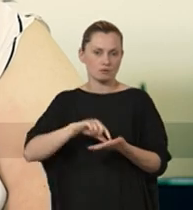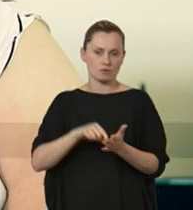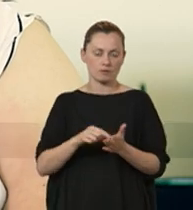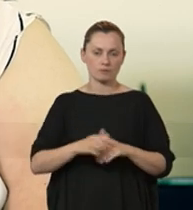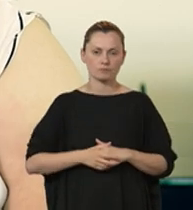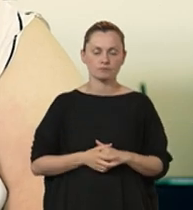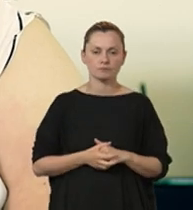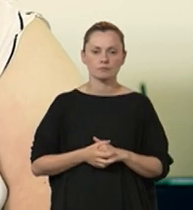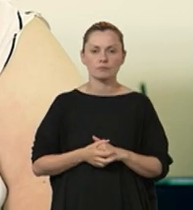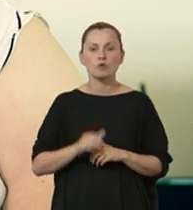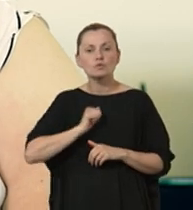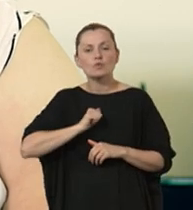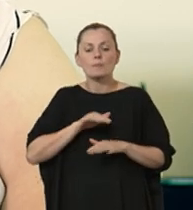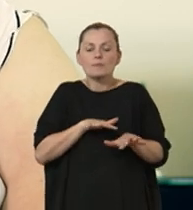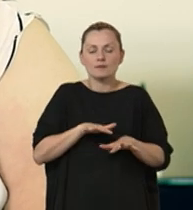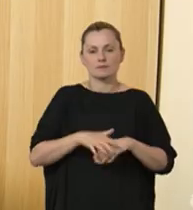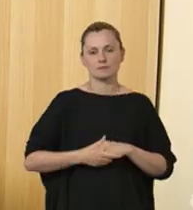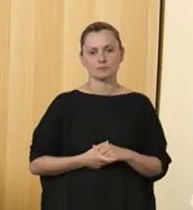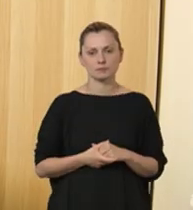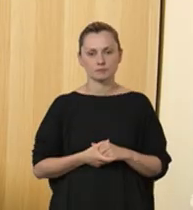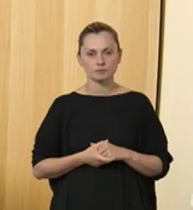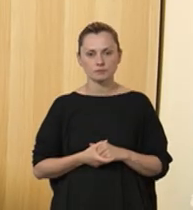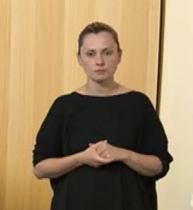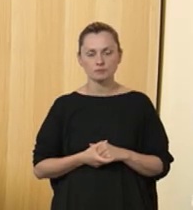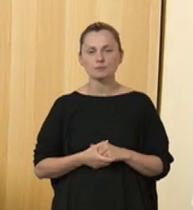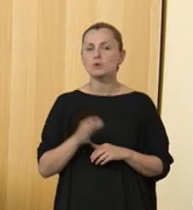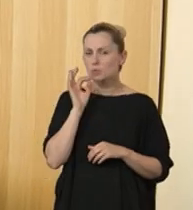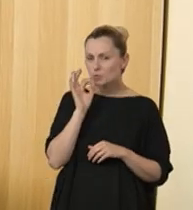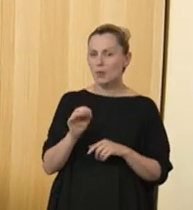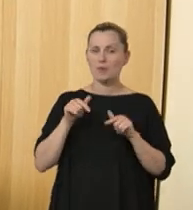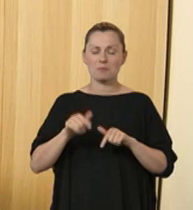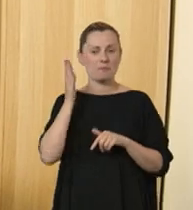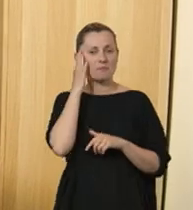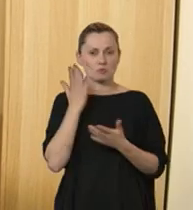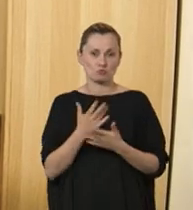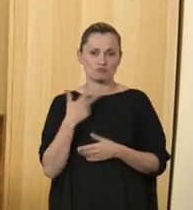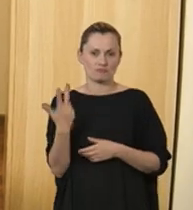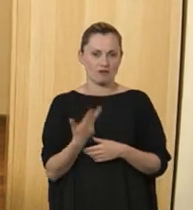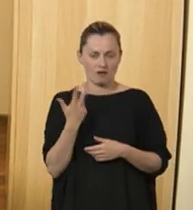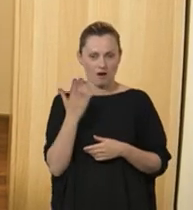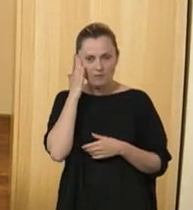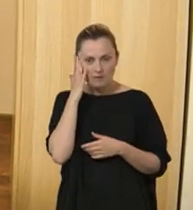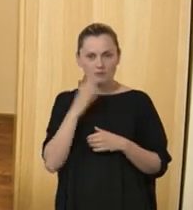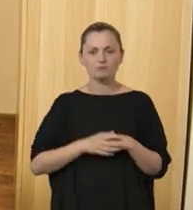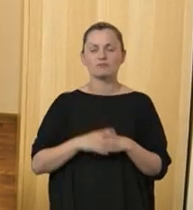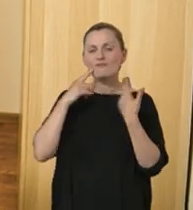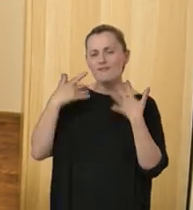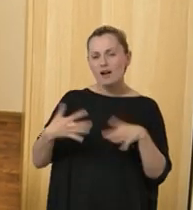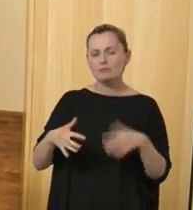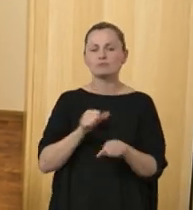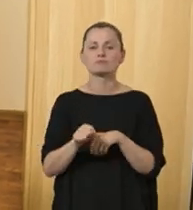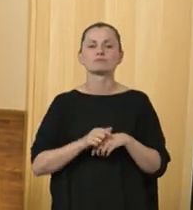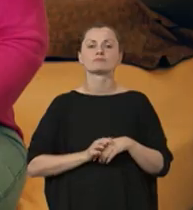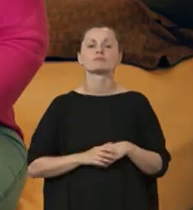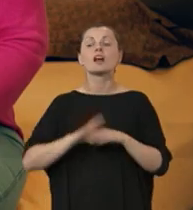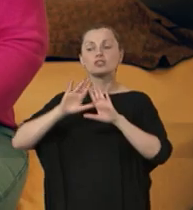mieszkanie, powiedzmy swój kont. Dobrze się mieszka, trzeci rok już tu mieszkam. Wesołe